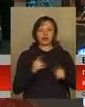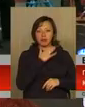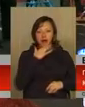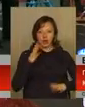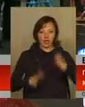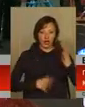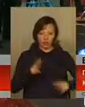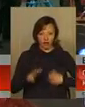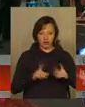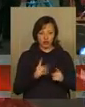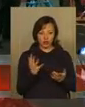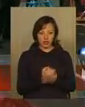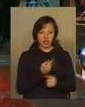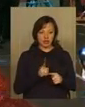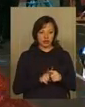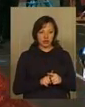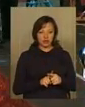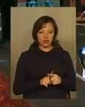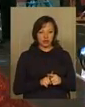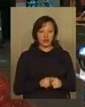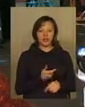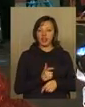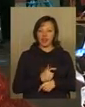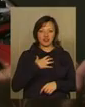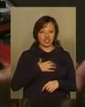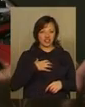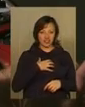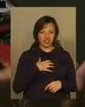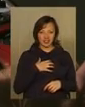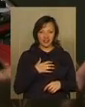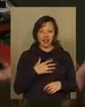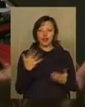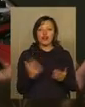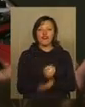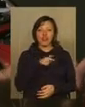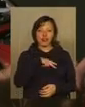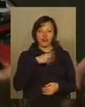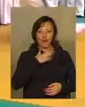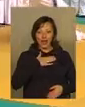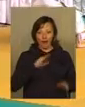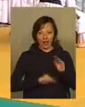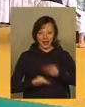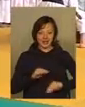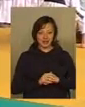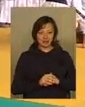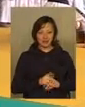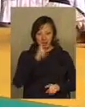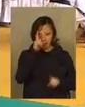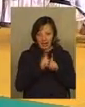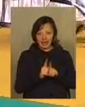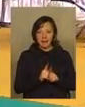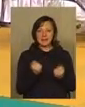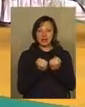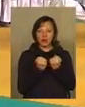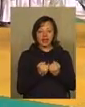тренувався, щоб її досягти. Це найважливіший трофей, є в моїй колекції. Брати-близнюки не менше